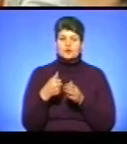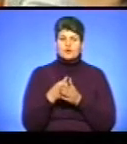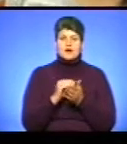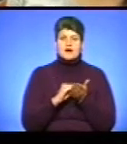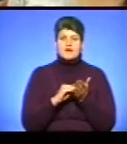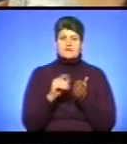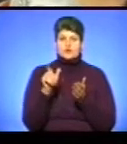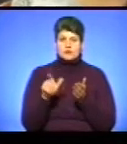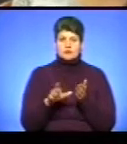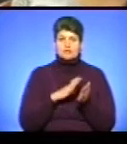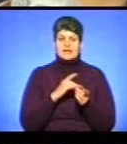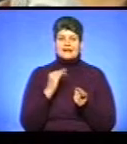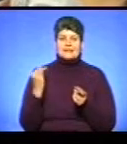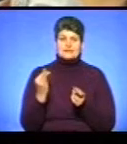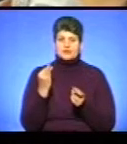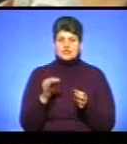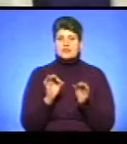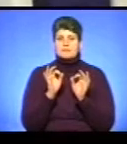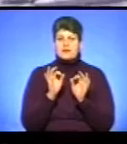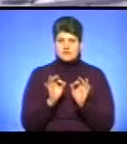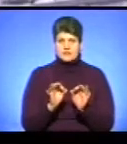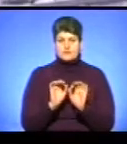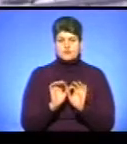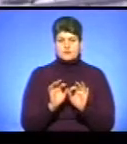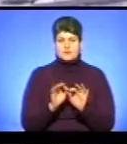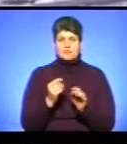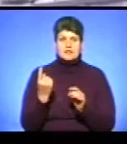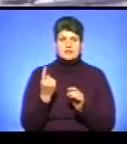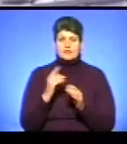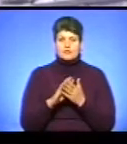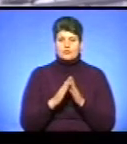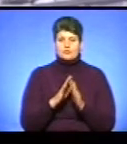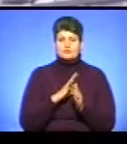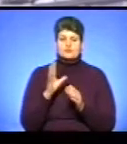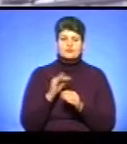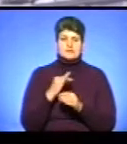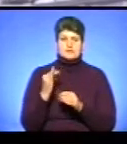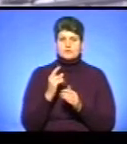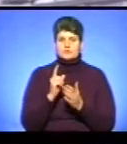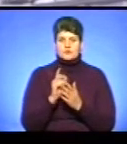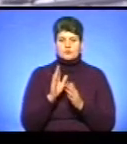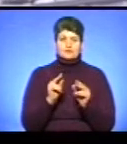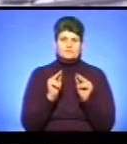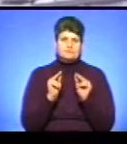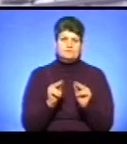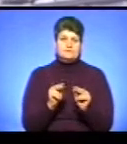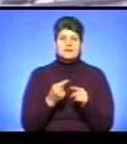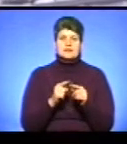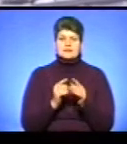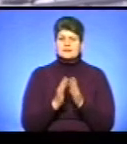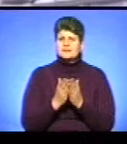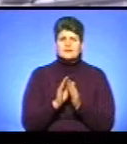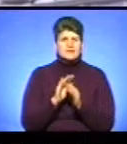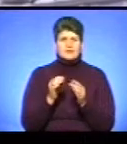була історична правдивість розповідей. Єдина моє умова була, що всі історії мають бути правдиві, тому що ця збірка – це не